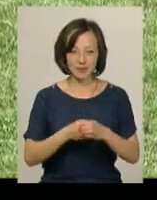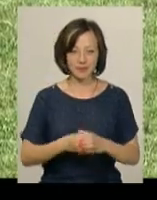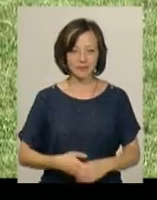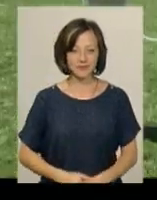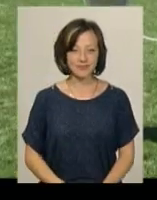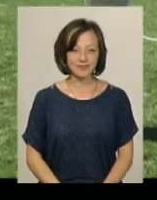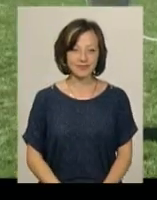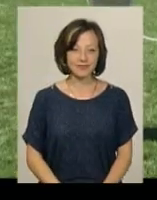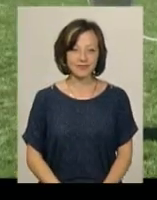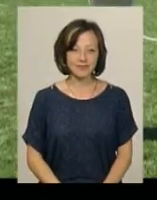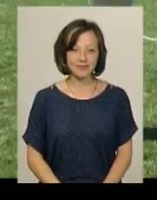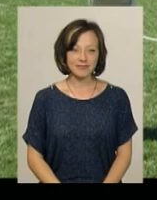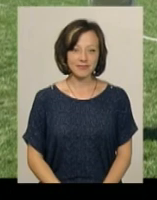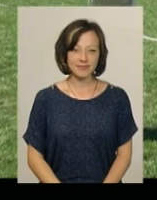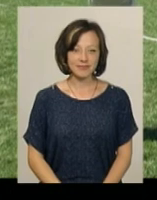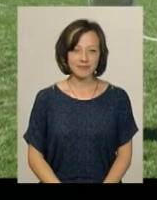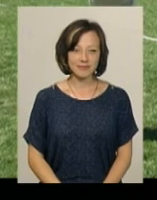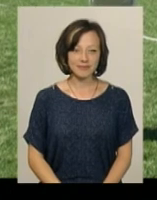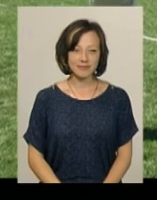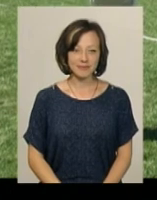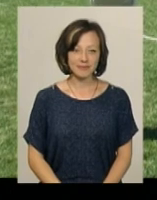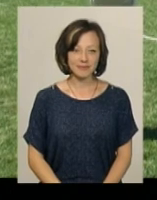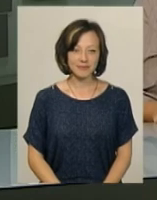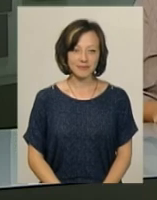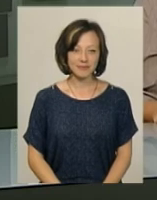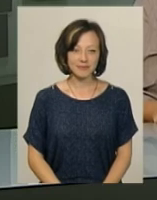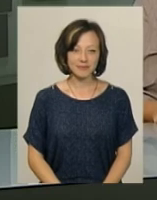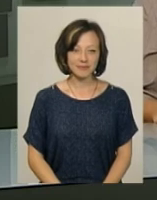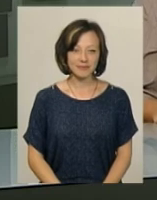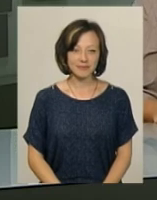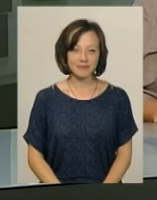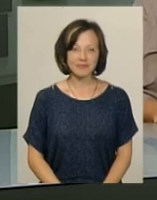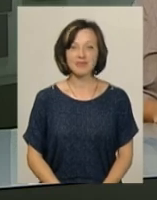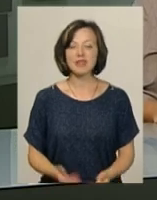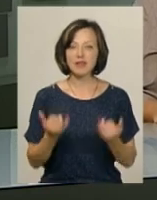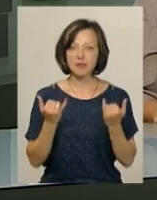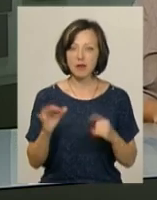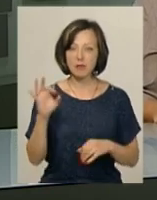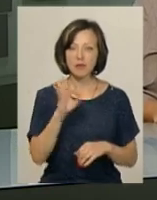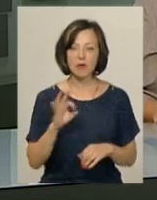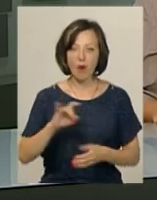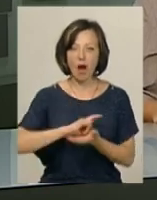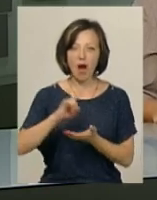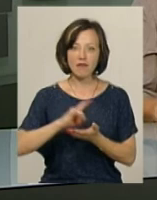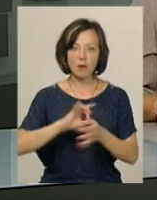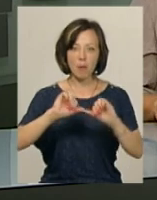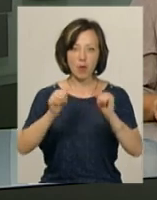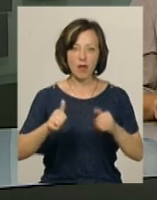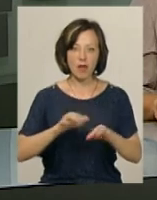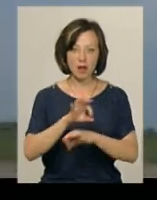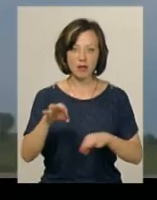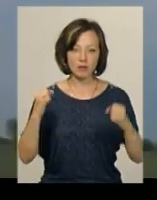Дарина Денисенко, Володимир Паламар, новини Поділля Центр. І тепер про авіамодельний спорт.